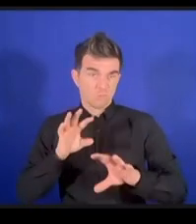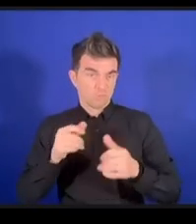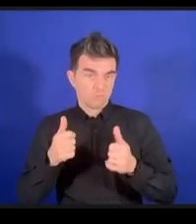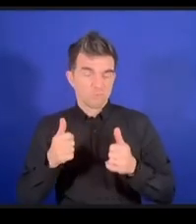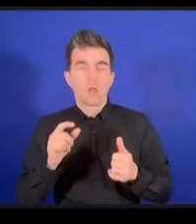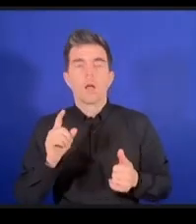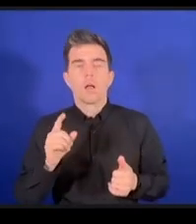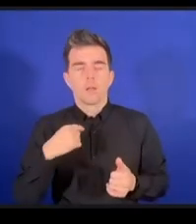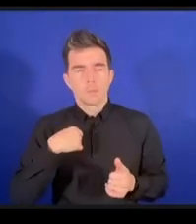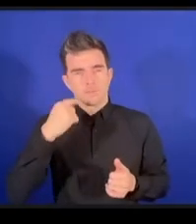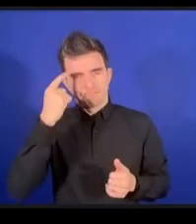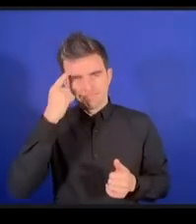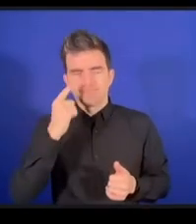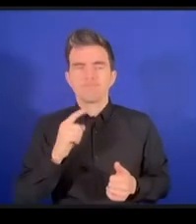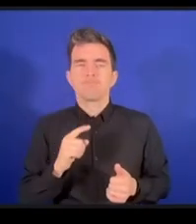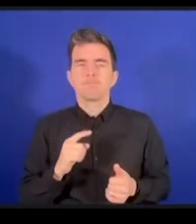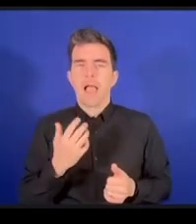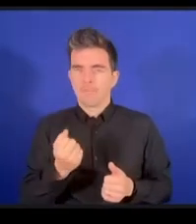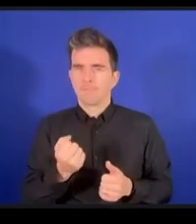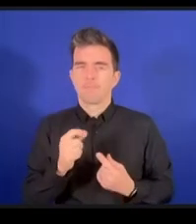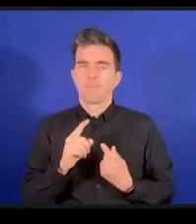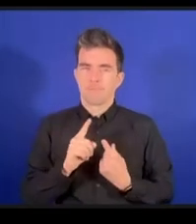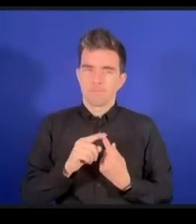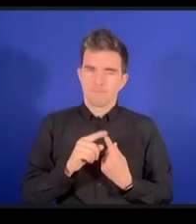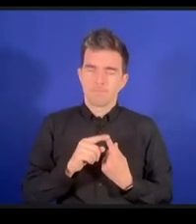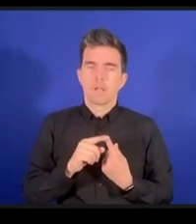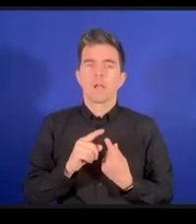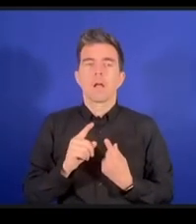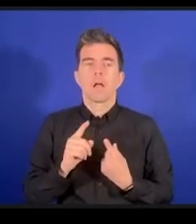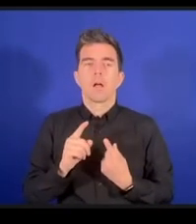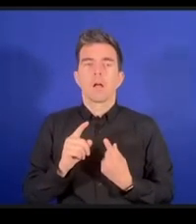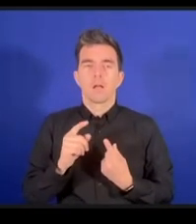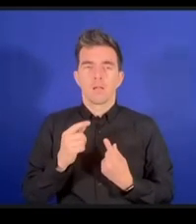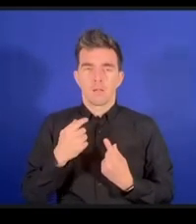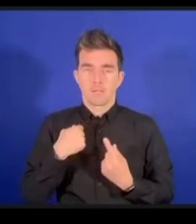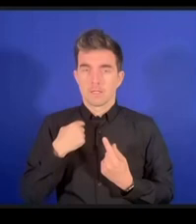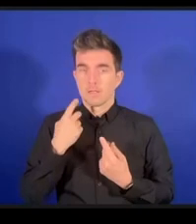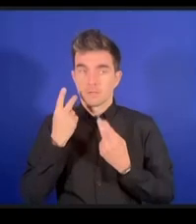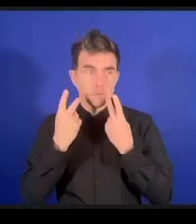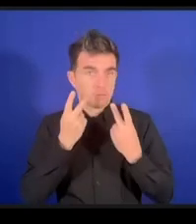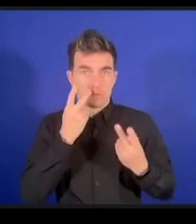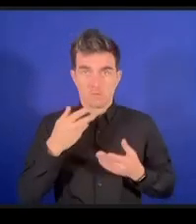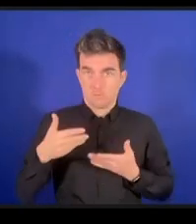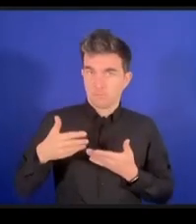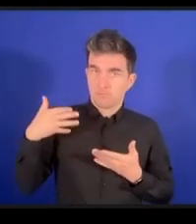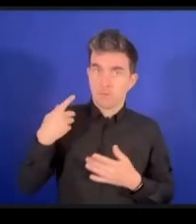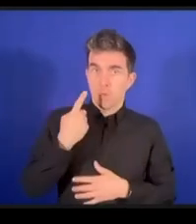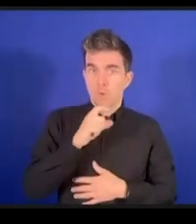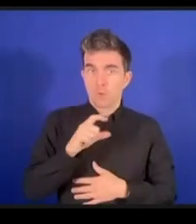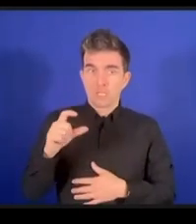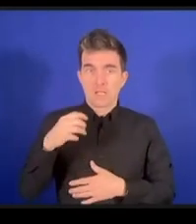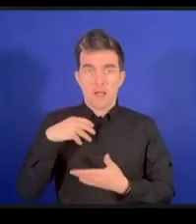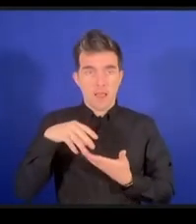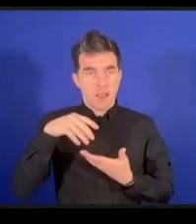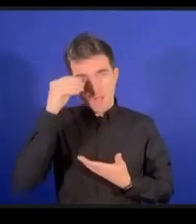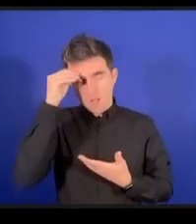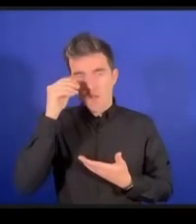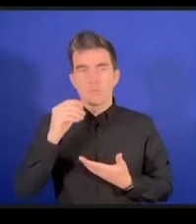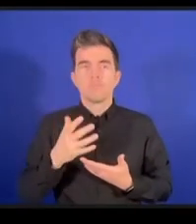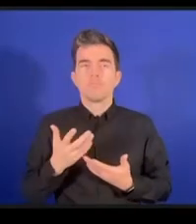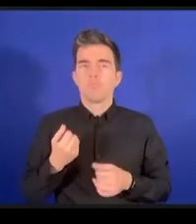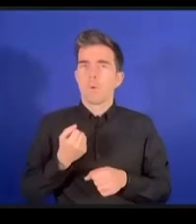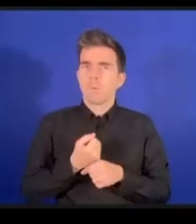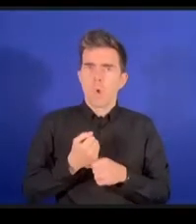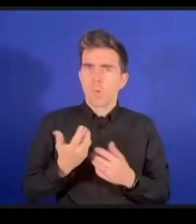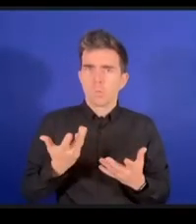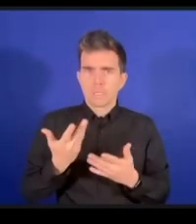今週参加していて学んでいるのが教育システムの中で知識のアクセ